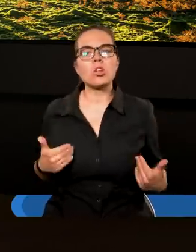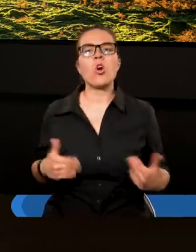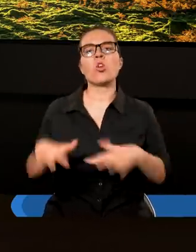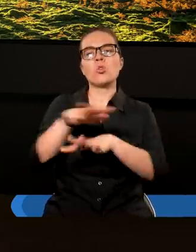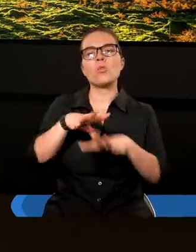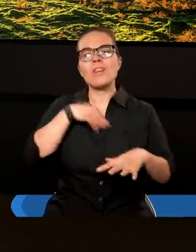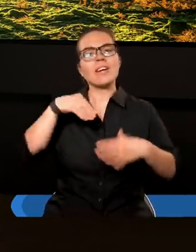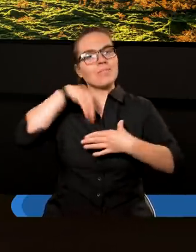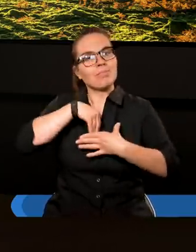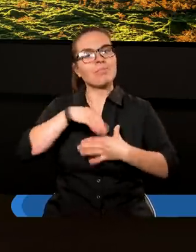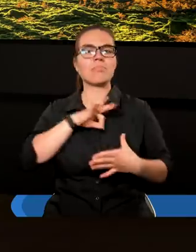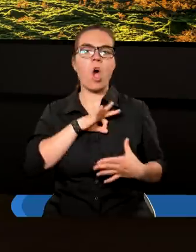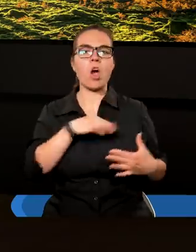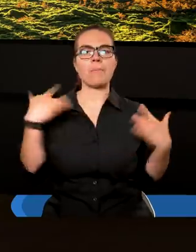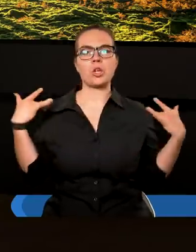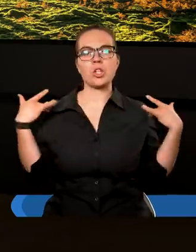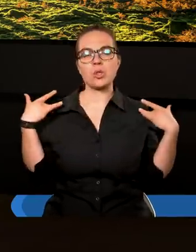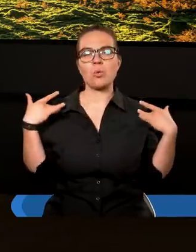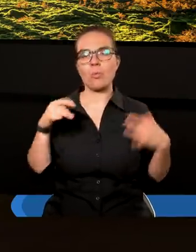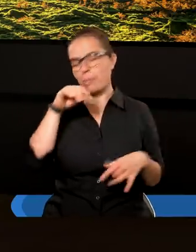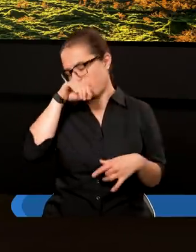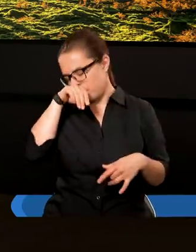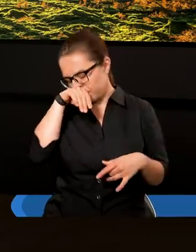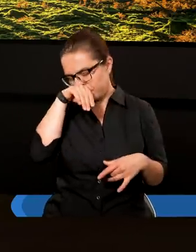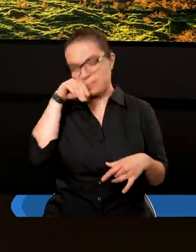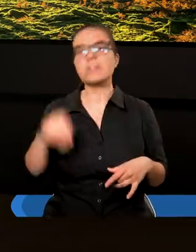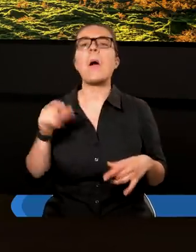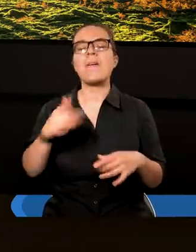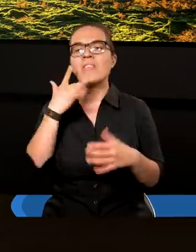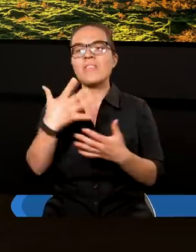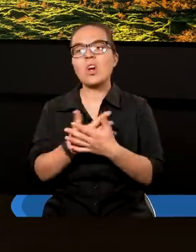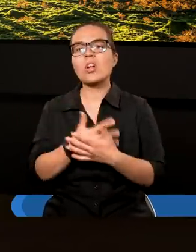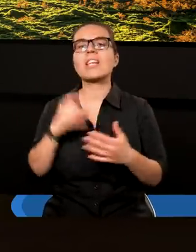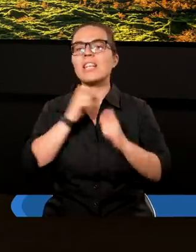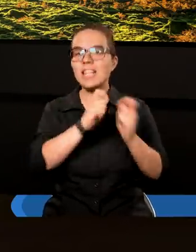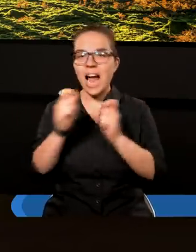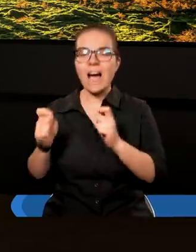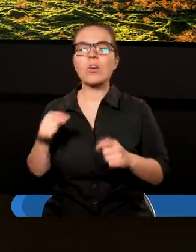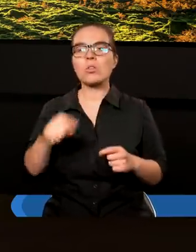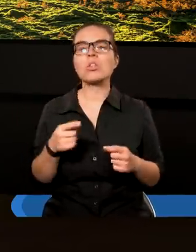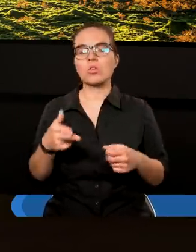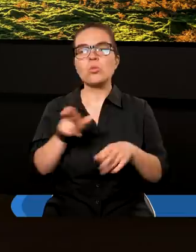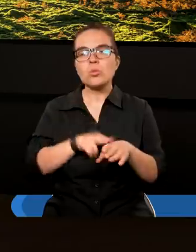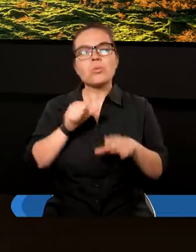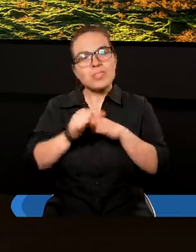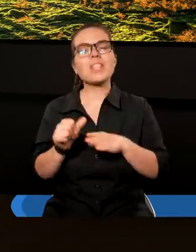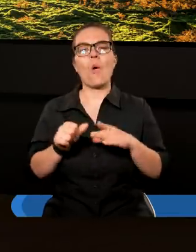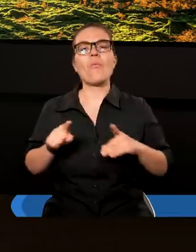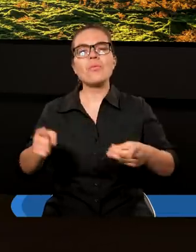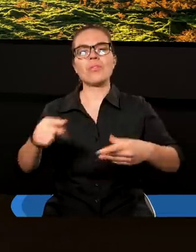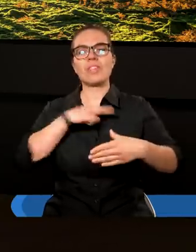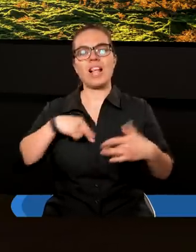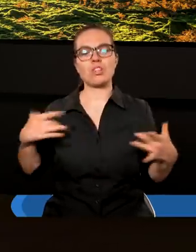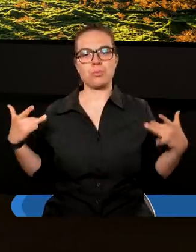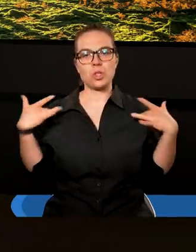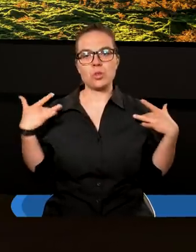naszym życiu. Ale również o potrzebie wykorzystywania darów, które od niego otrzymujemy w naszym życiu.